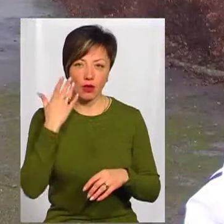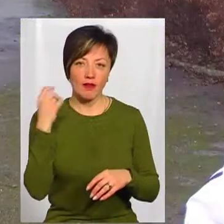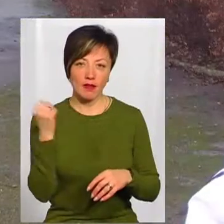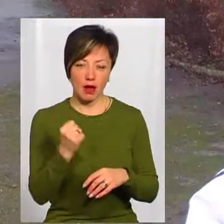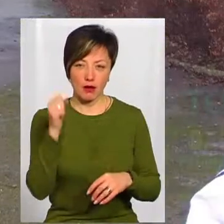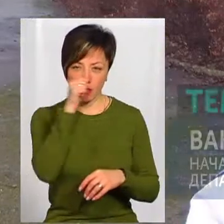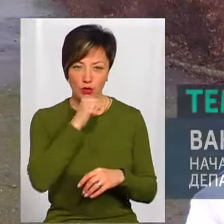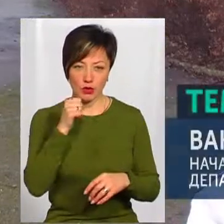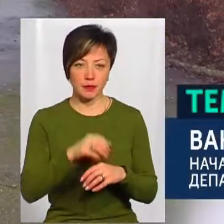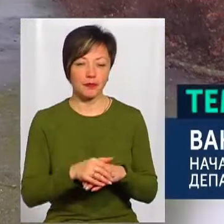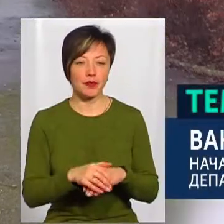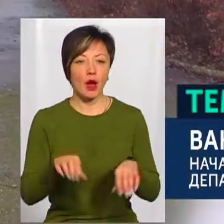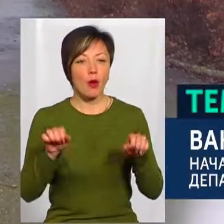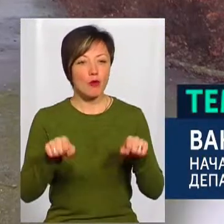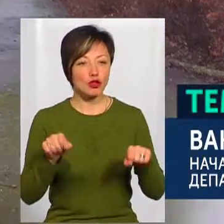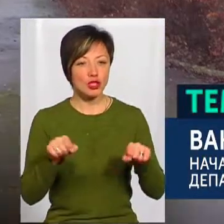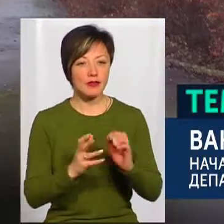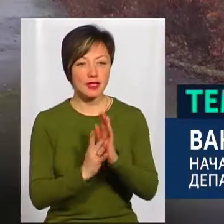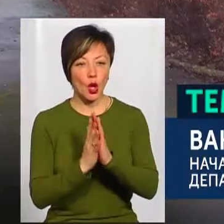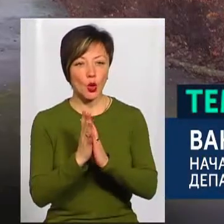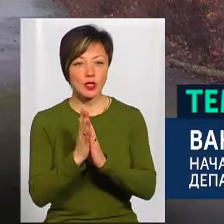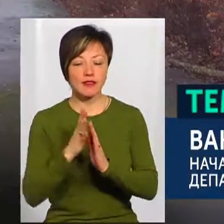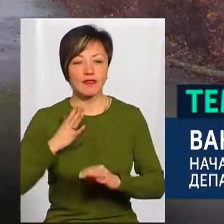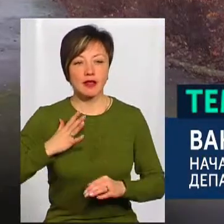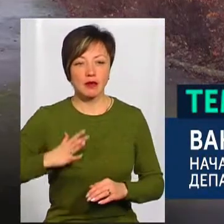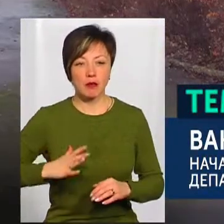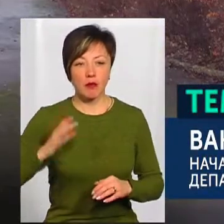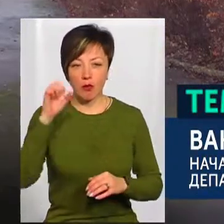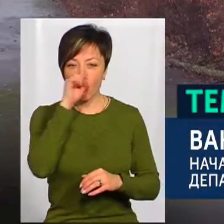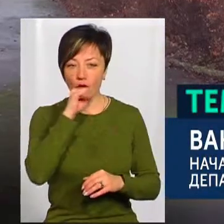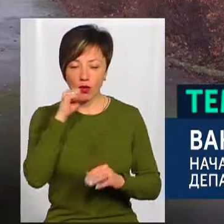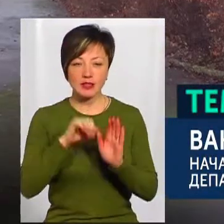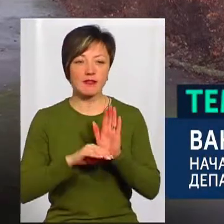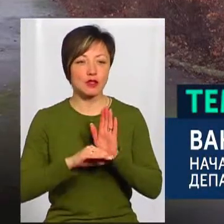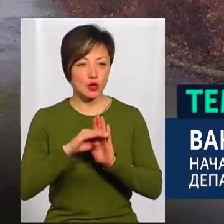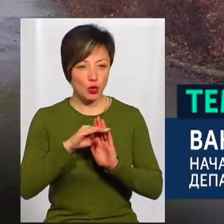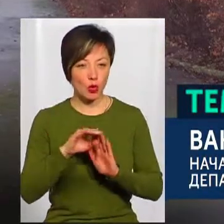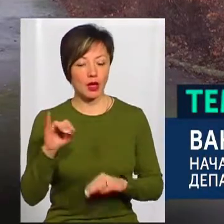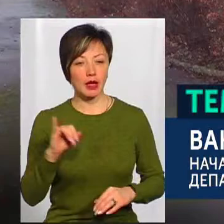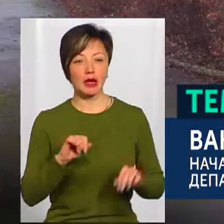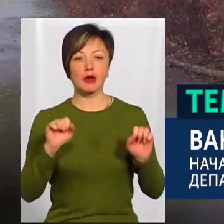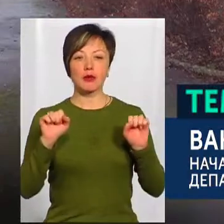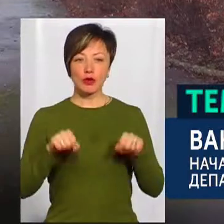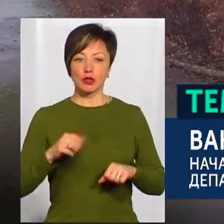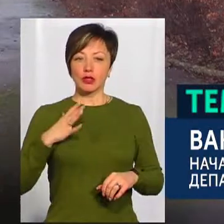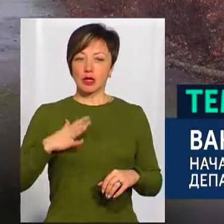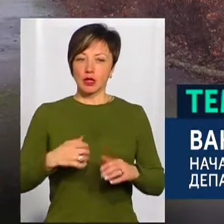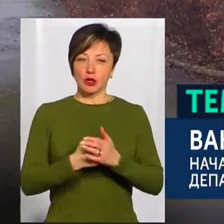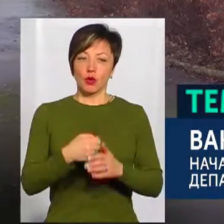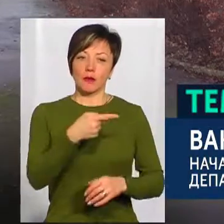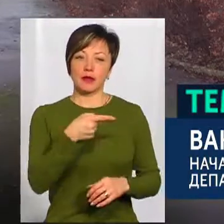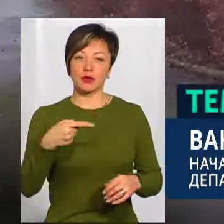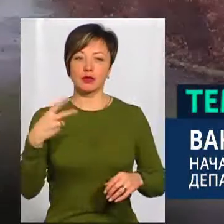Можливість рослин виносити морози досить висока, вони можуть виносити до 20